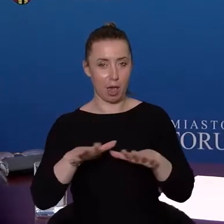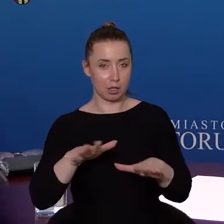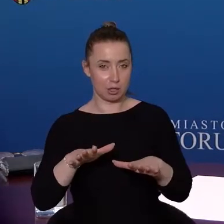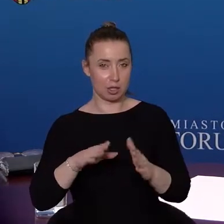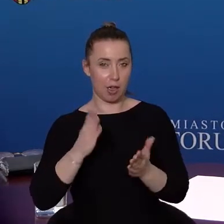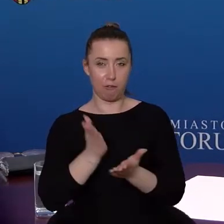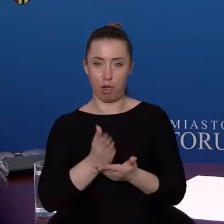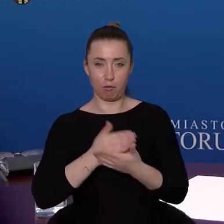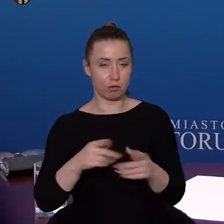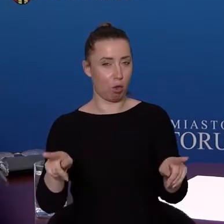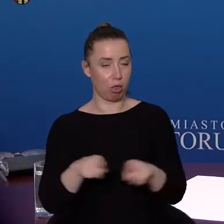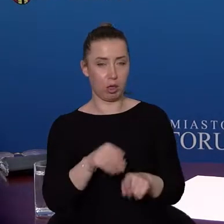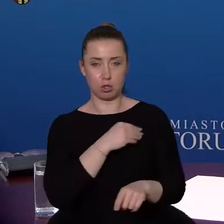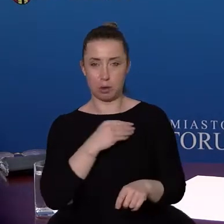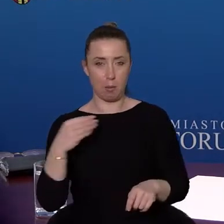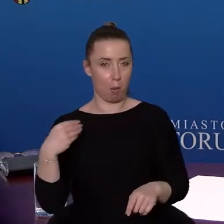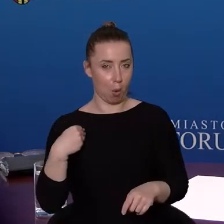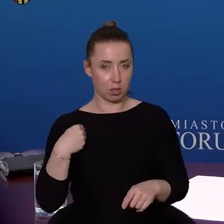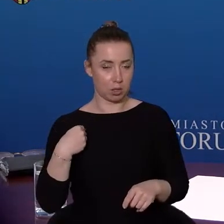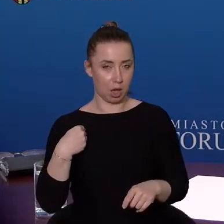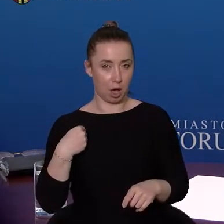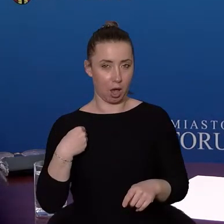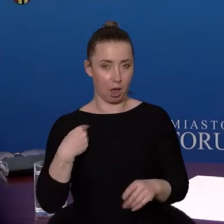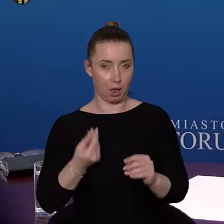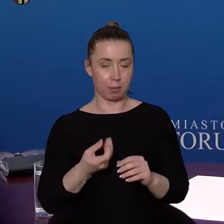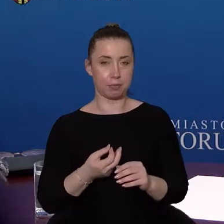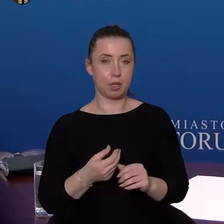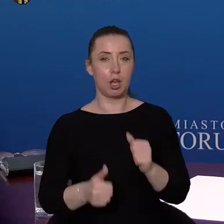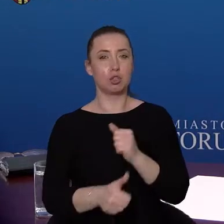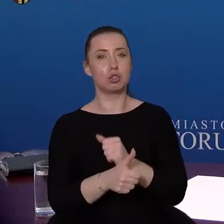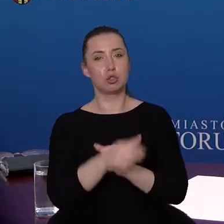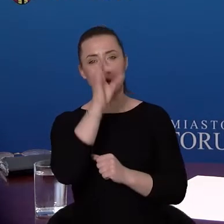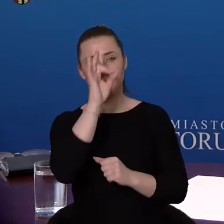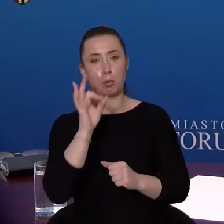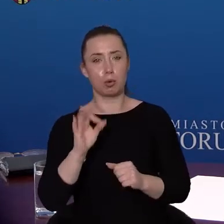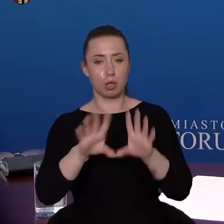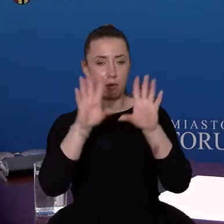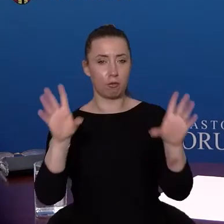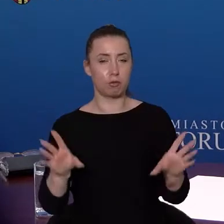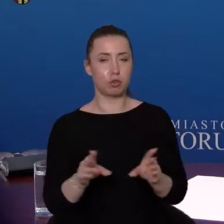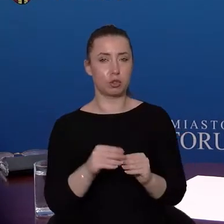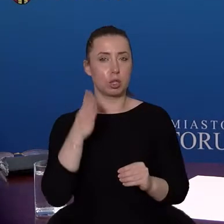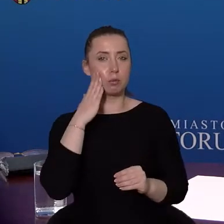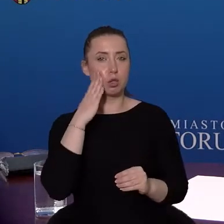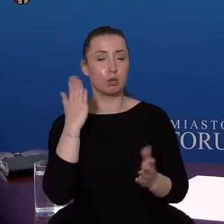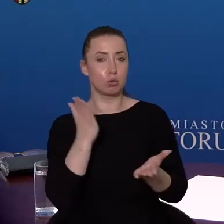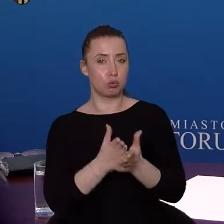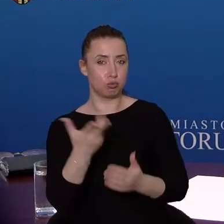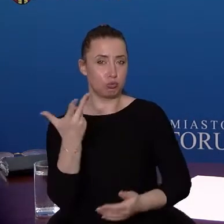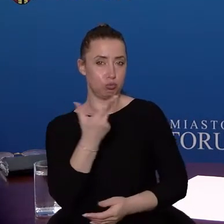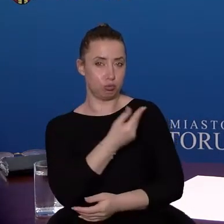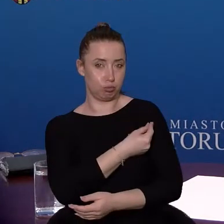o efektywność poddawania się szczepieniom. Te 60% wszystkich mieszkańców zaszczepionych